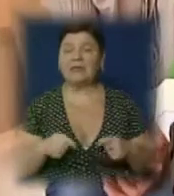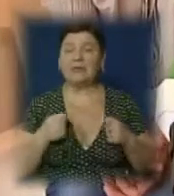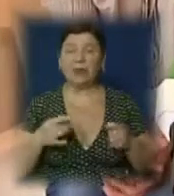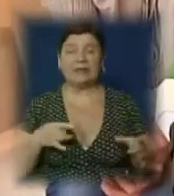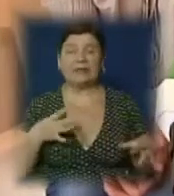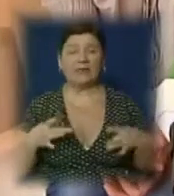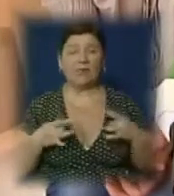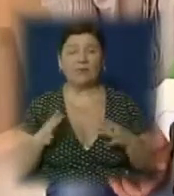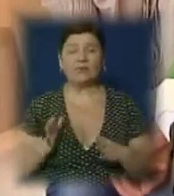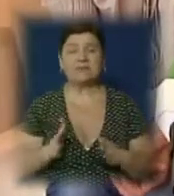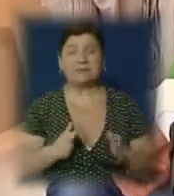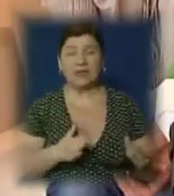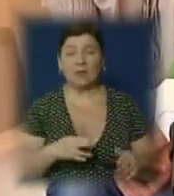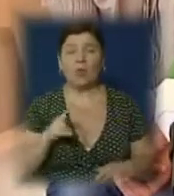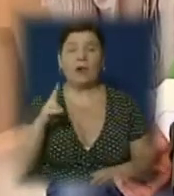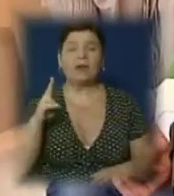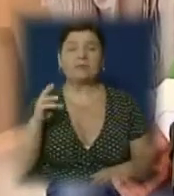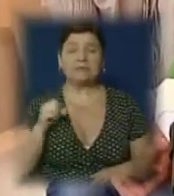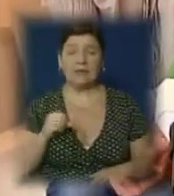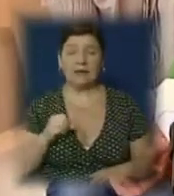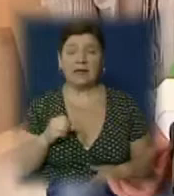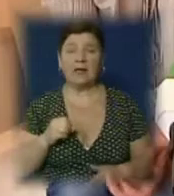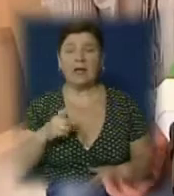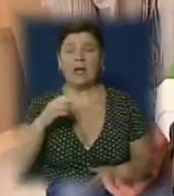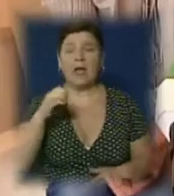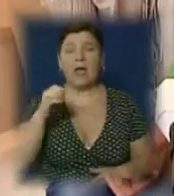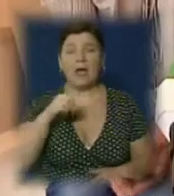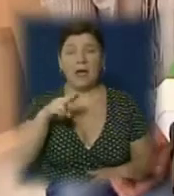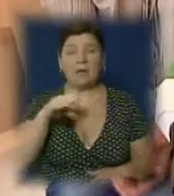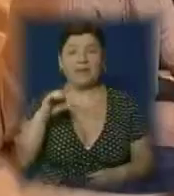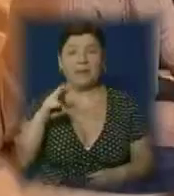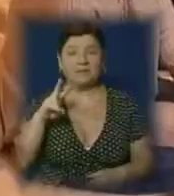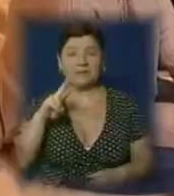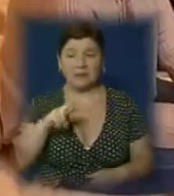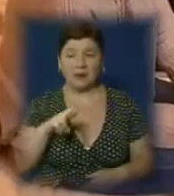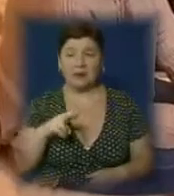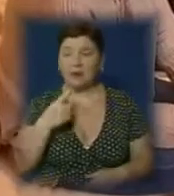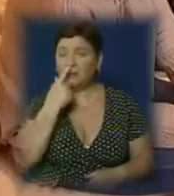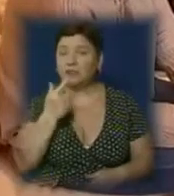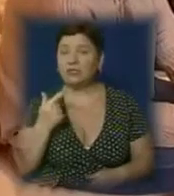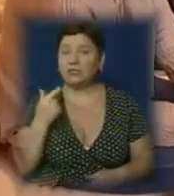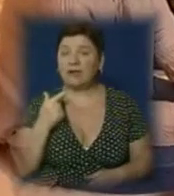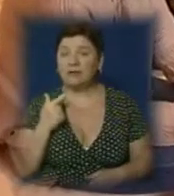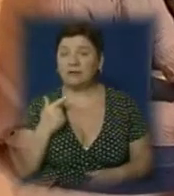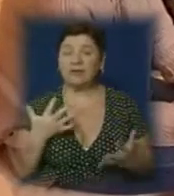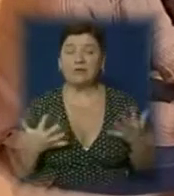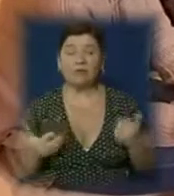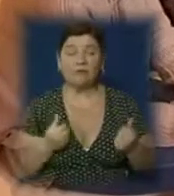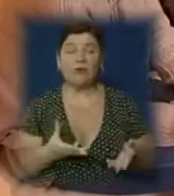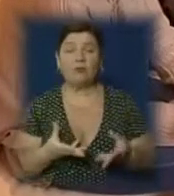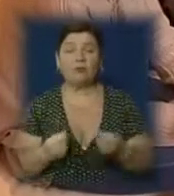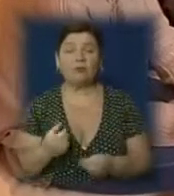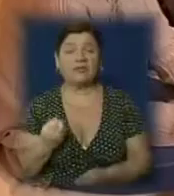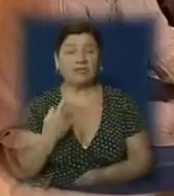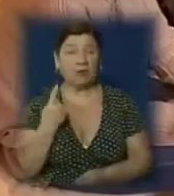нервову систему, і це сталося якби епилепсія неліконого. Нещодавно на стан здоров'я В'ячеслава вплинула